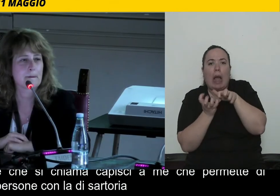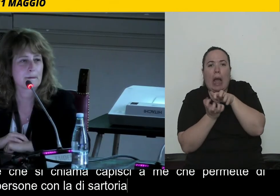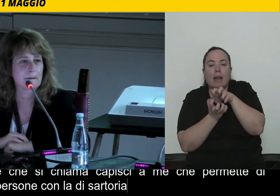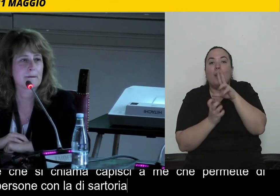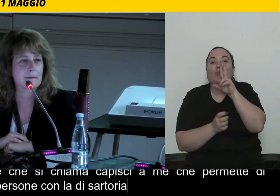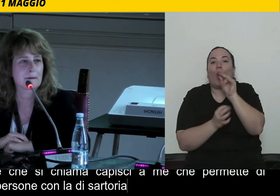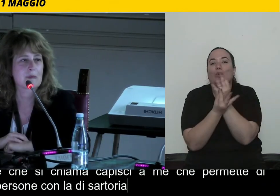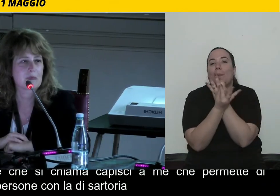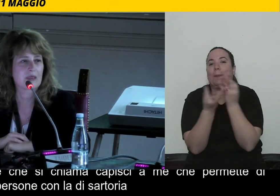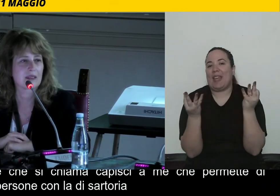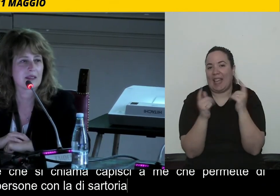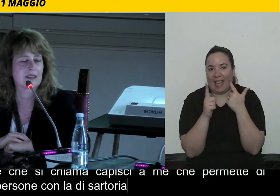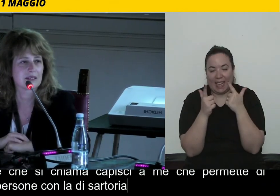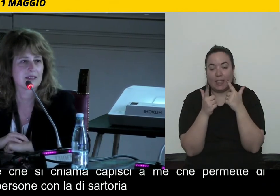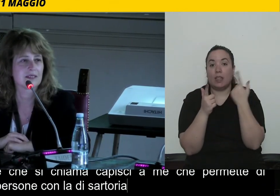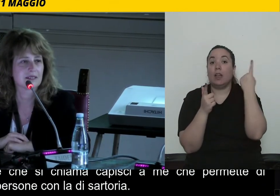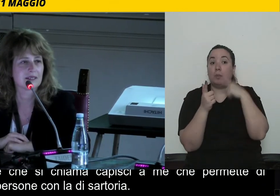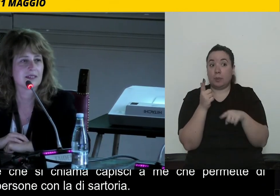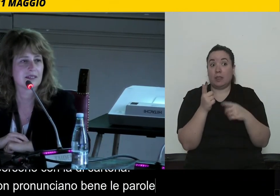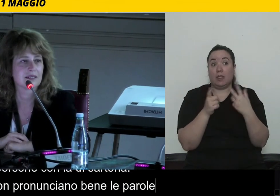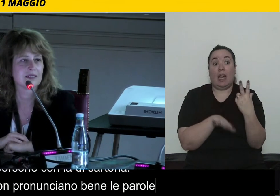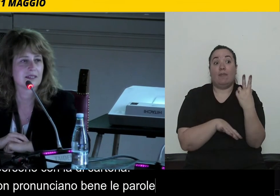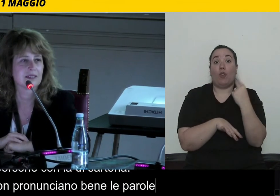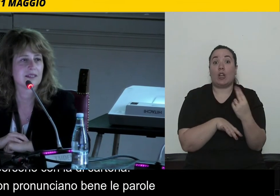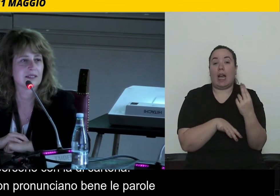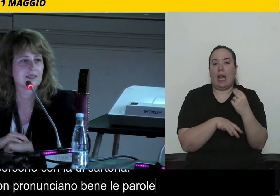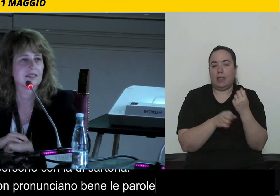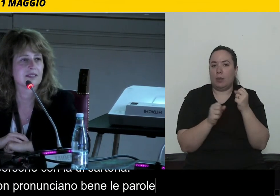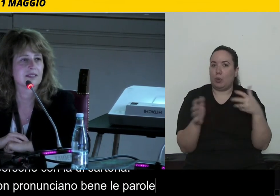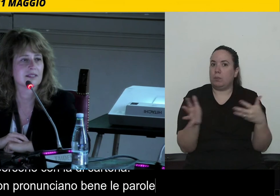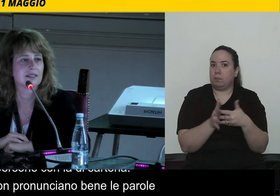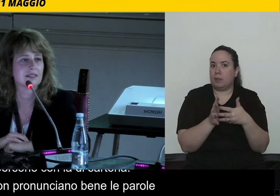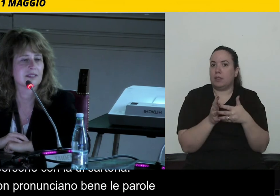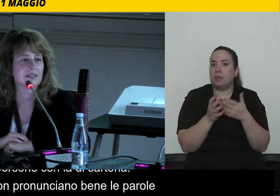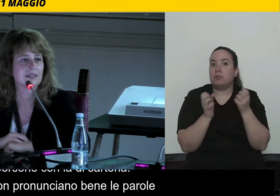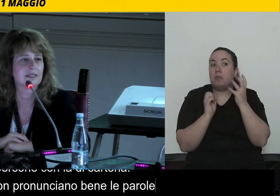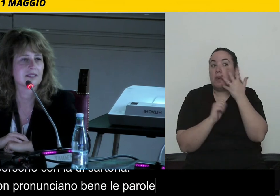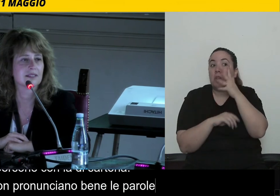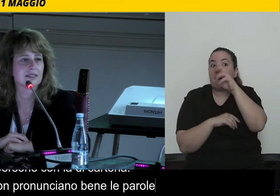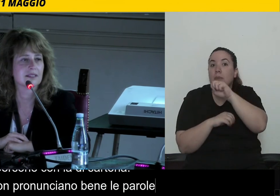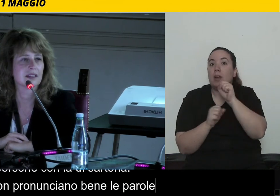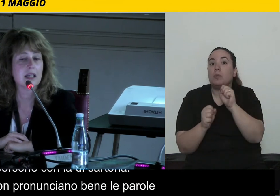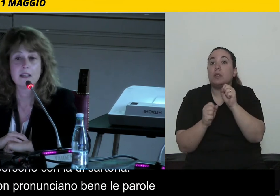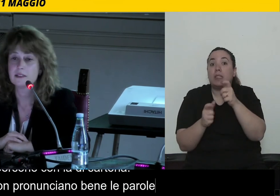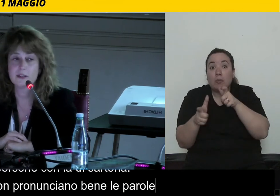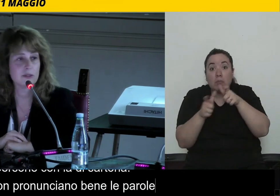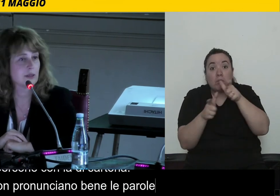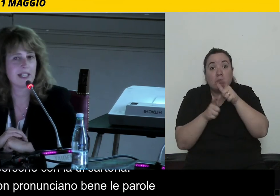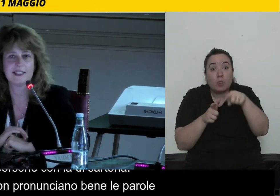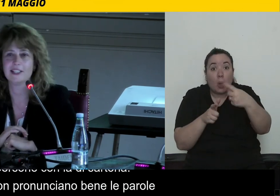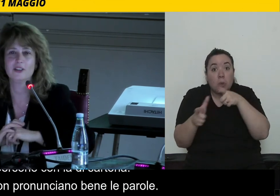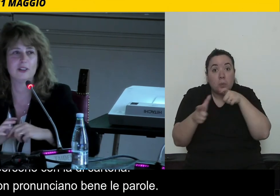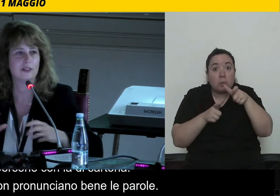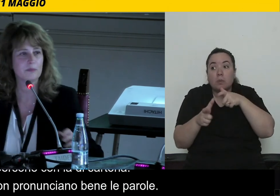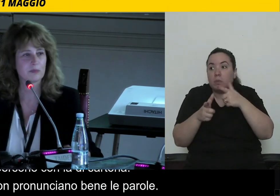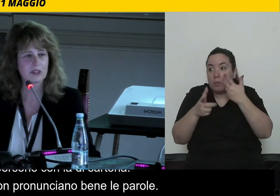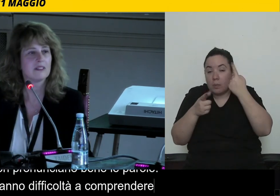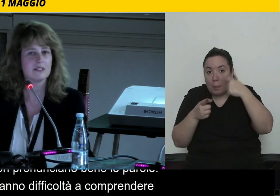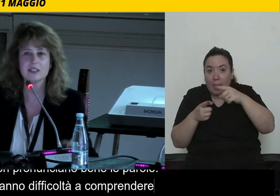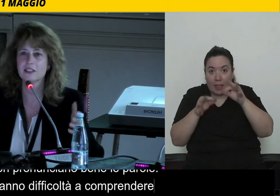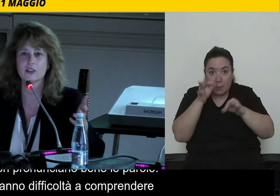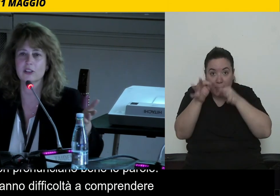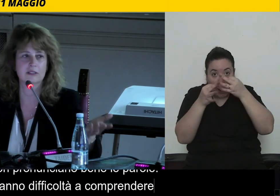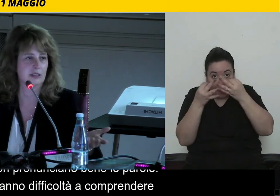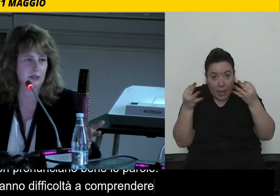sistemi hanno difficoltà a comprendere. Volevo capire se era possibile interagire un attimino con voi per risolvere il problema più in